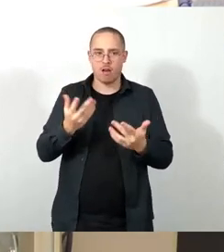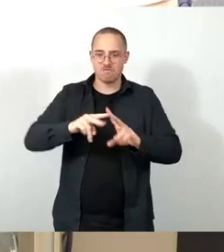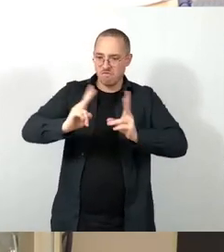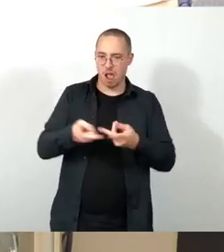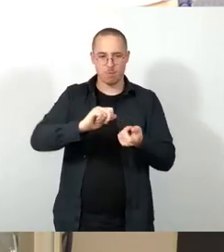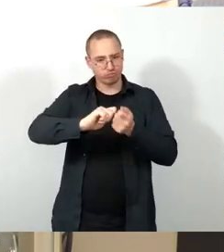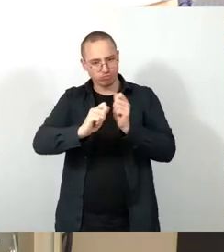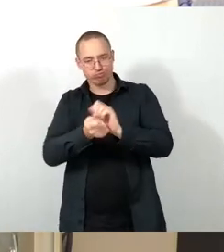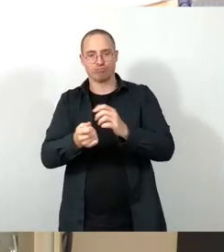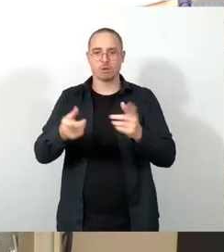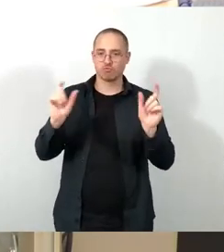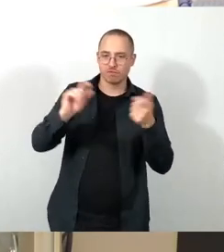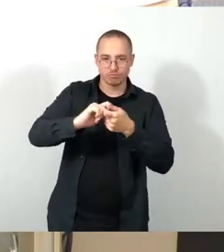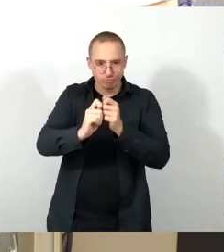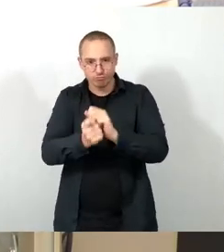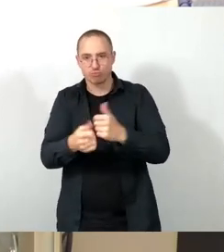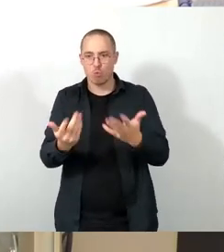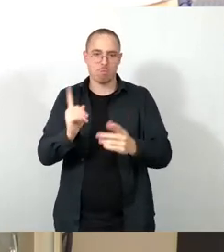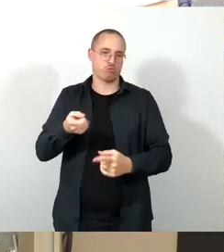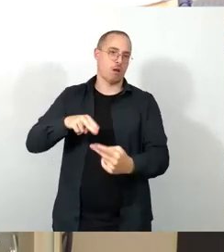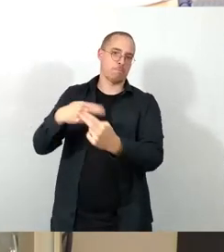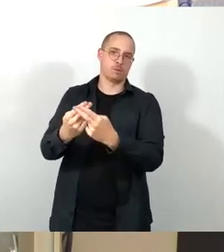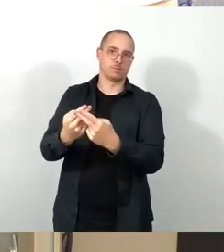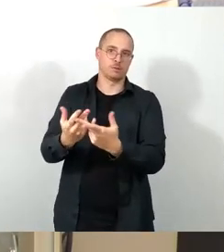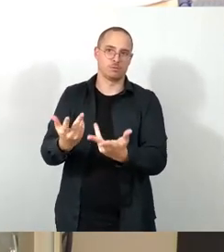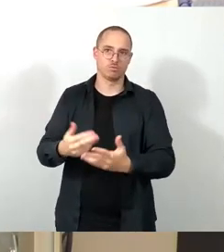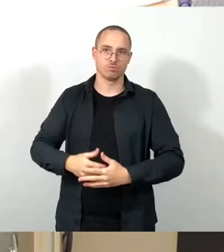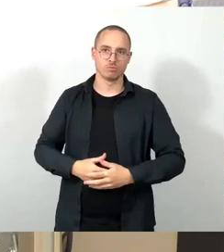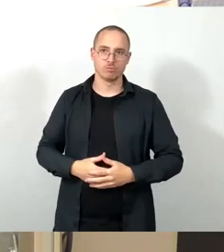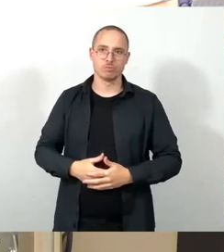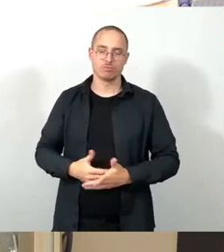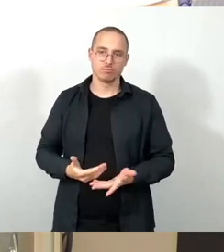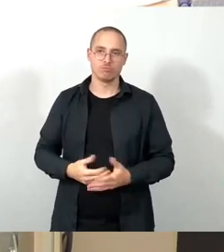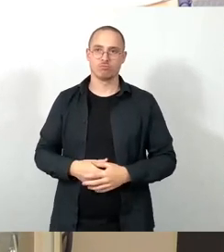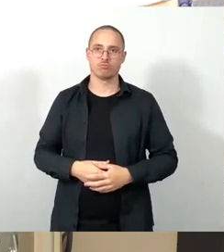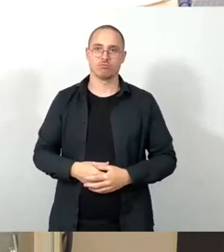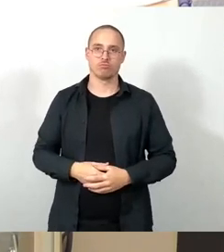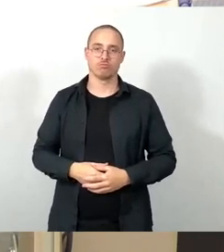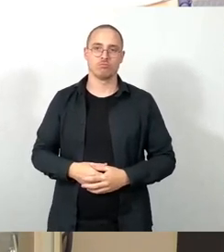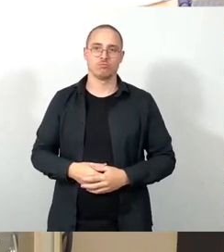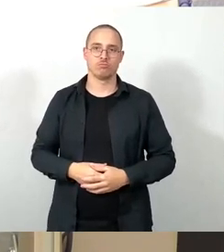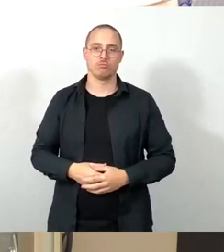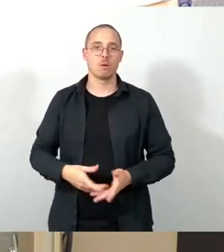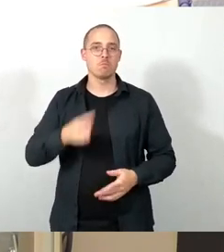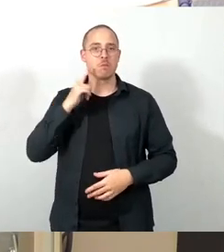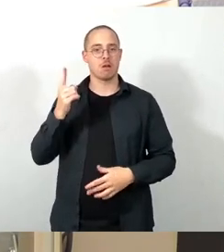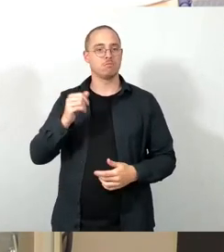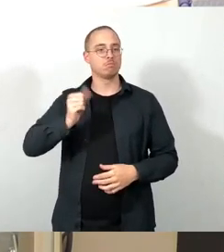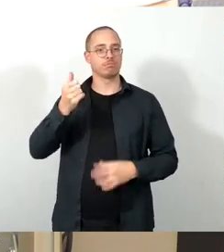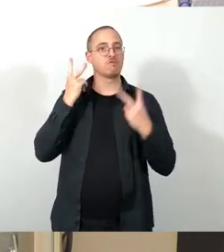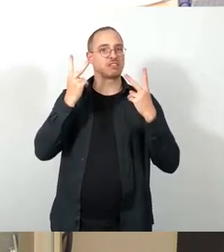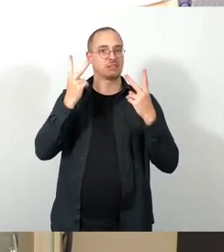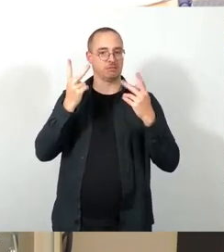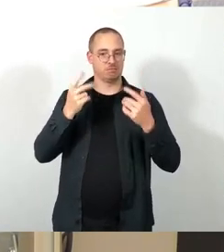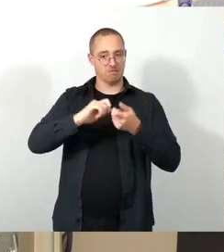sich und natürlich sollten wir darauf auch reagieren. Ich glaube, die größte und weitreichendste Veränderung und Weiterentwicklung des Dresden